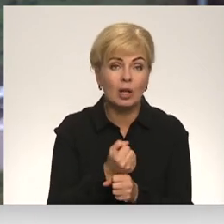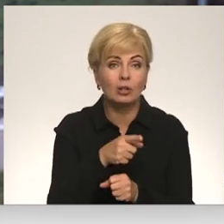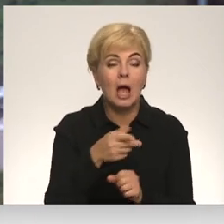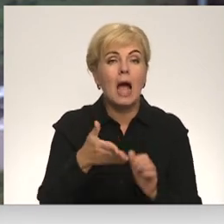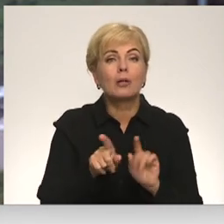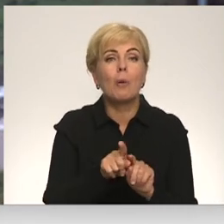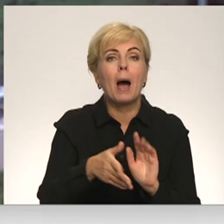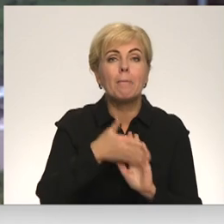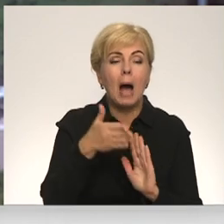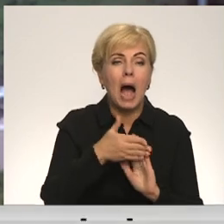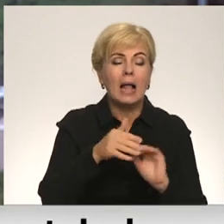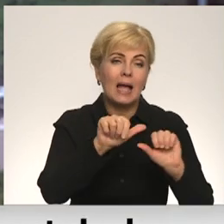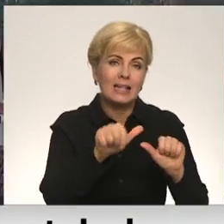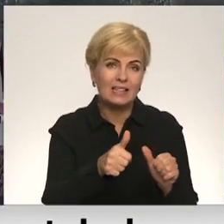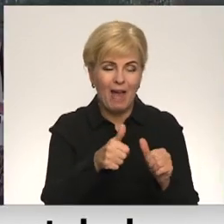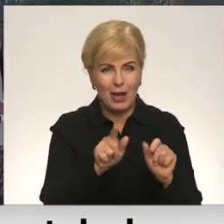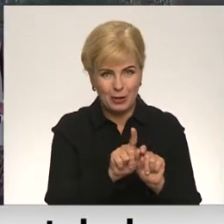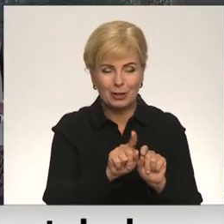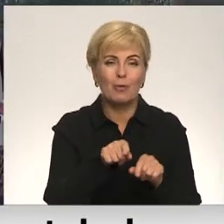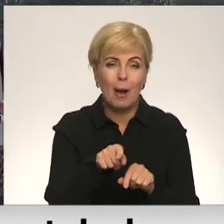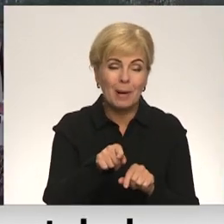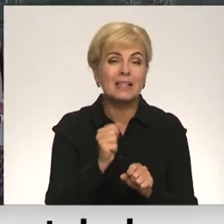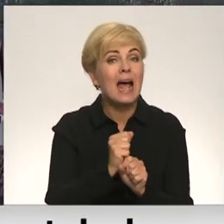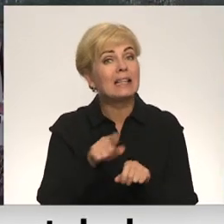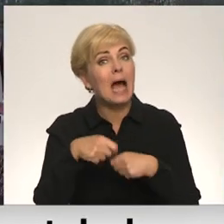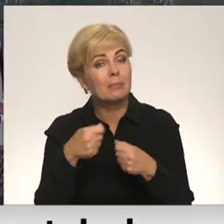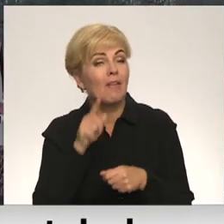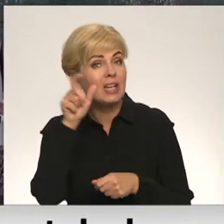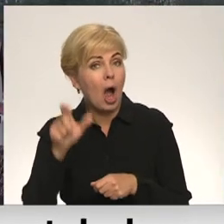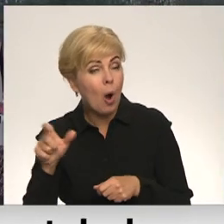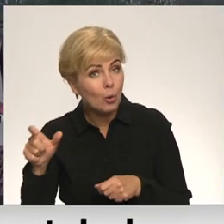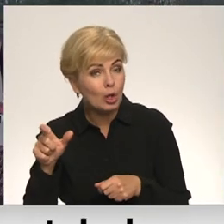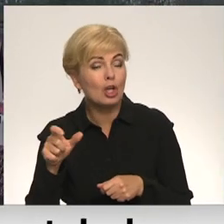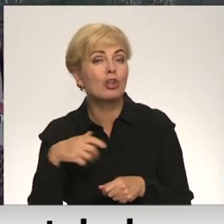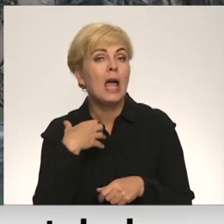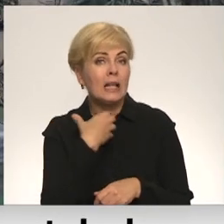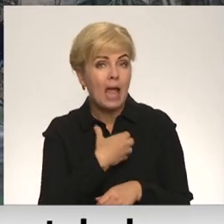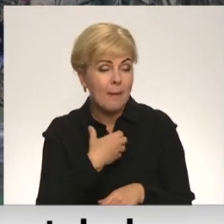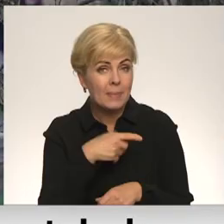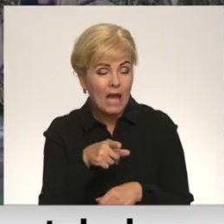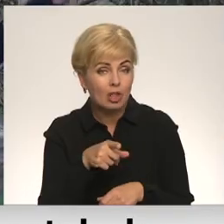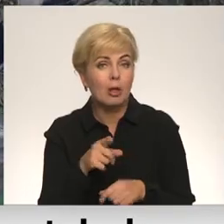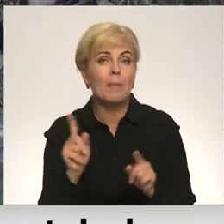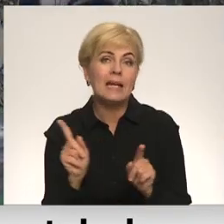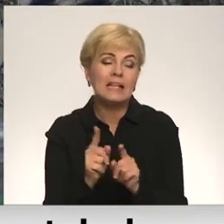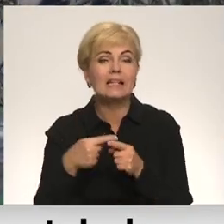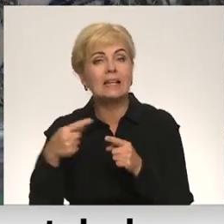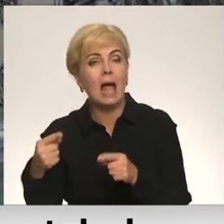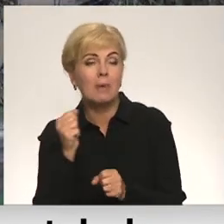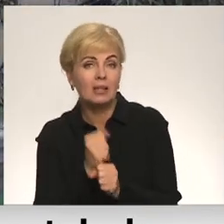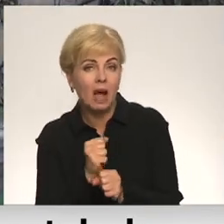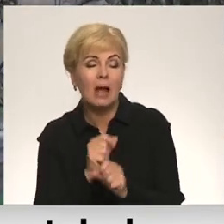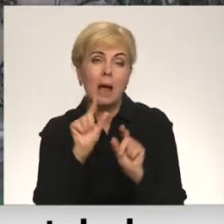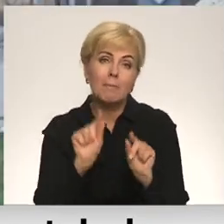izveidot tādu, kādu tu grib, lai viņš ir darbinieks. Darba devējiem jauniešu darba spēks pat tiešām ir interesants – nelieliem īstermiņa darbiem vai